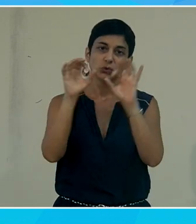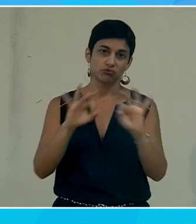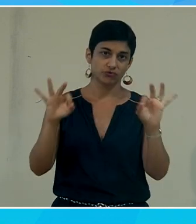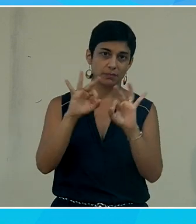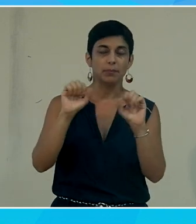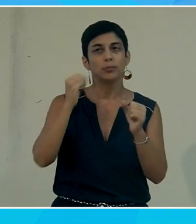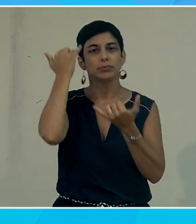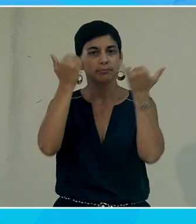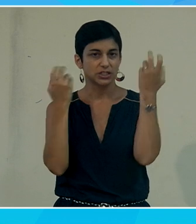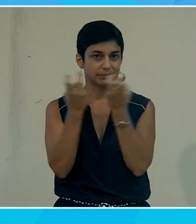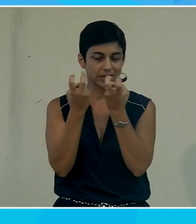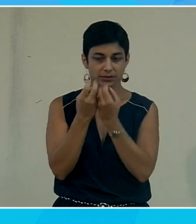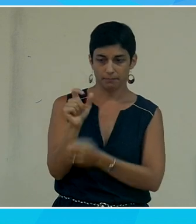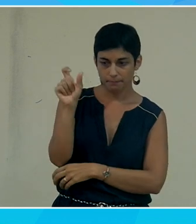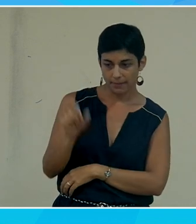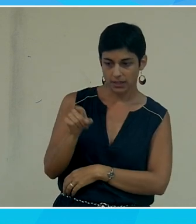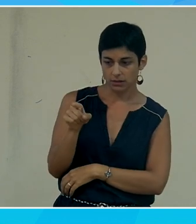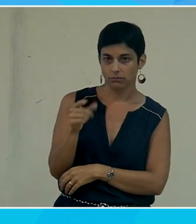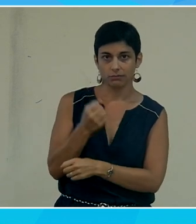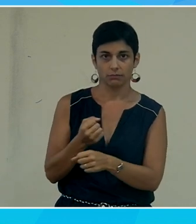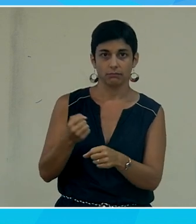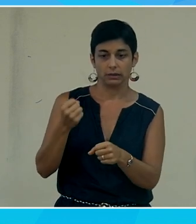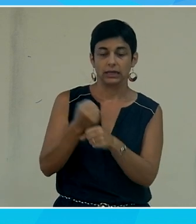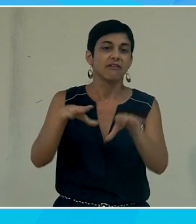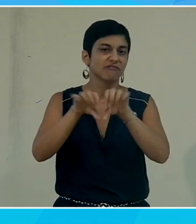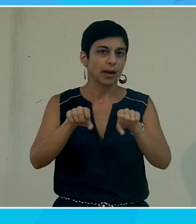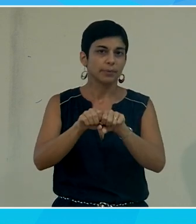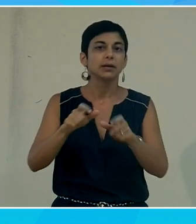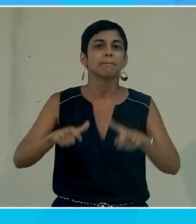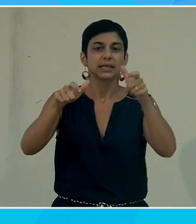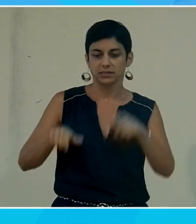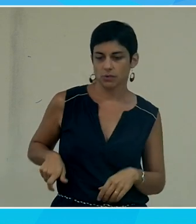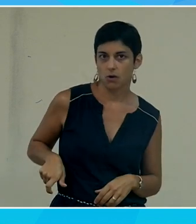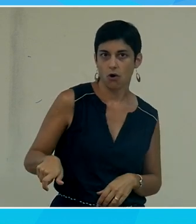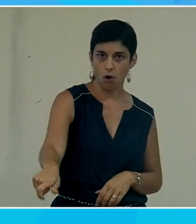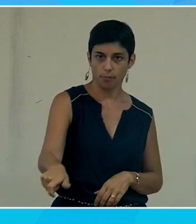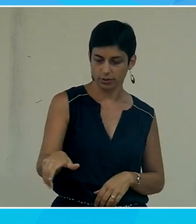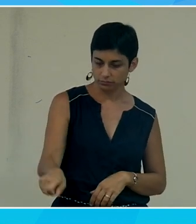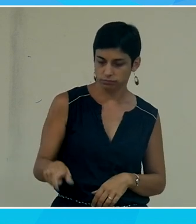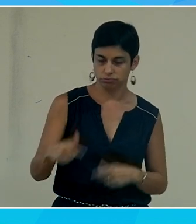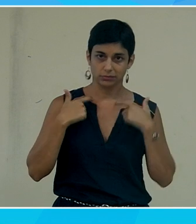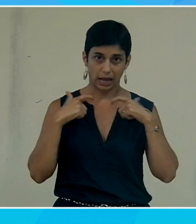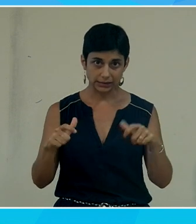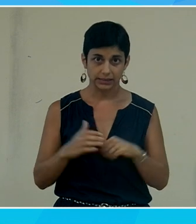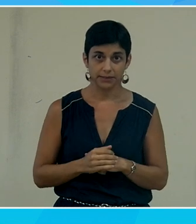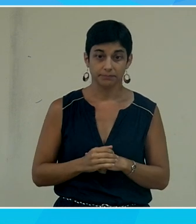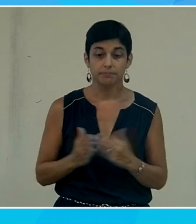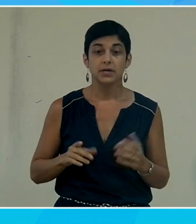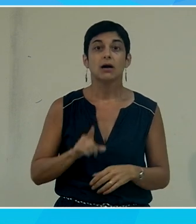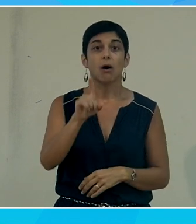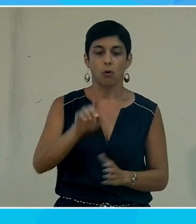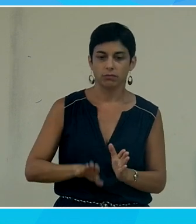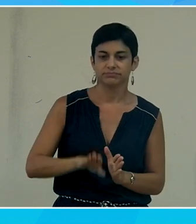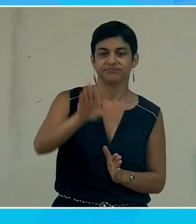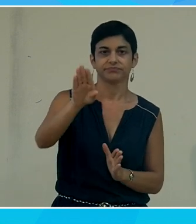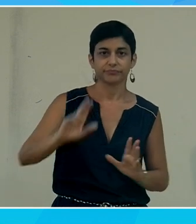on peut imaginer quelqu'un qui a mis en place une rampe d'accès dans un bâtiment si la rampe elle permet pas un fauteuil roulant de tourner en haut on